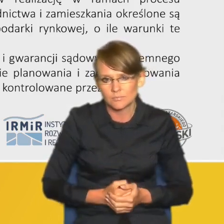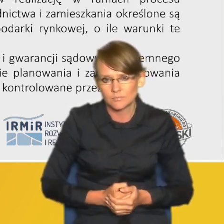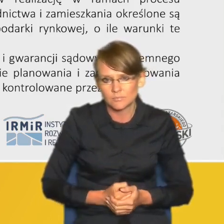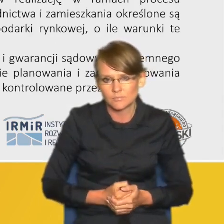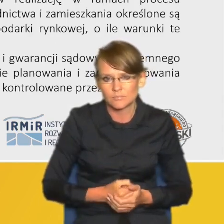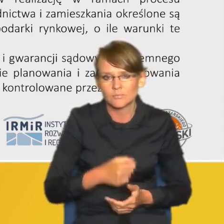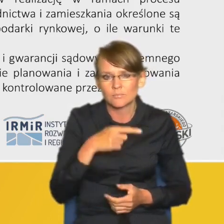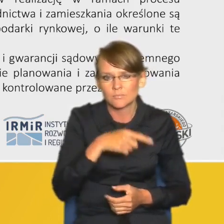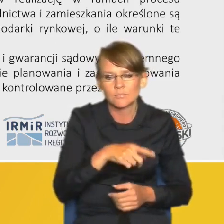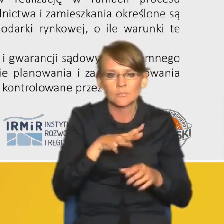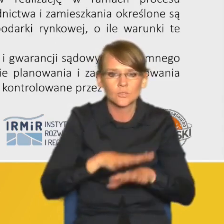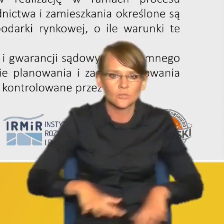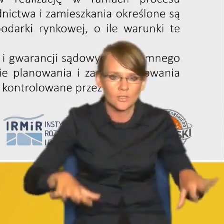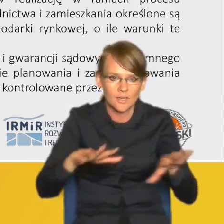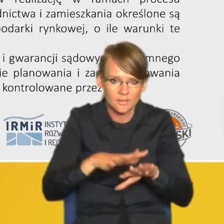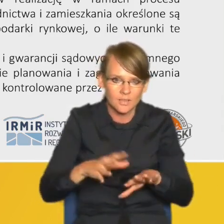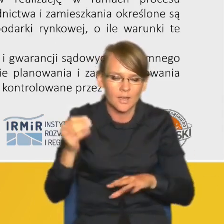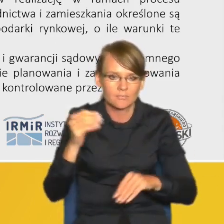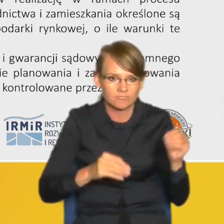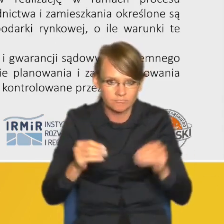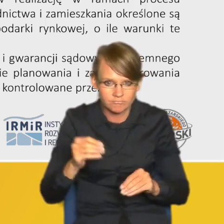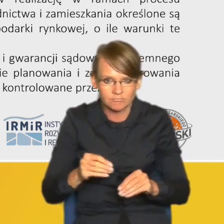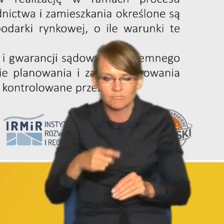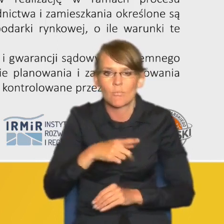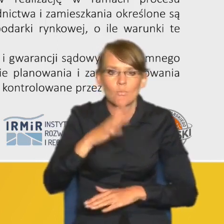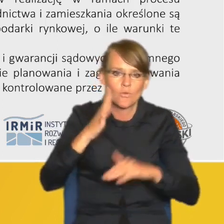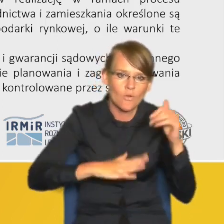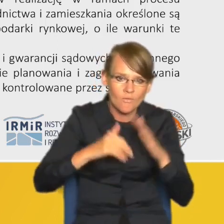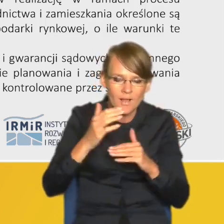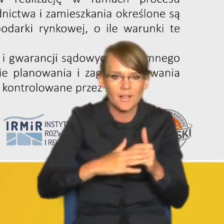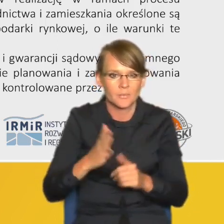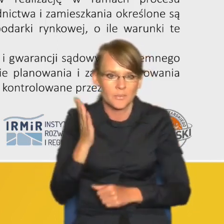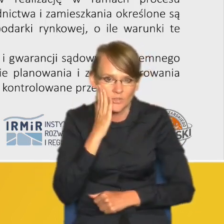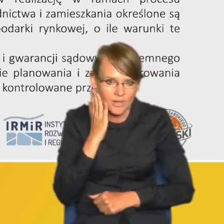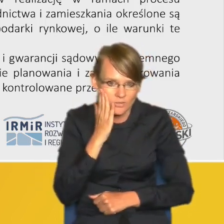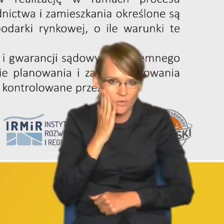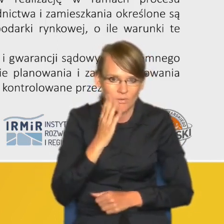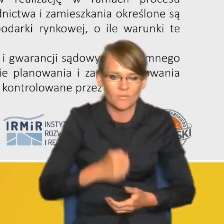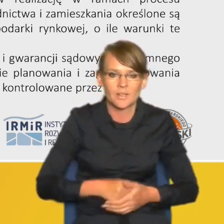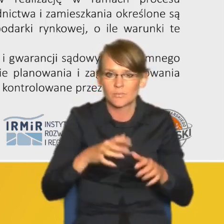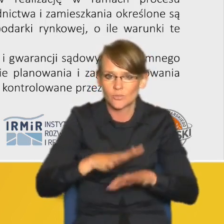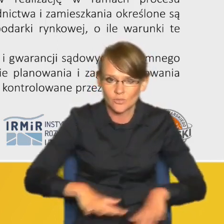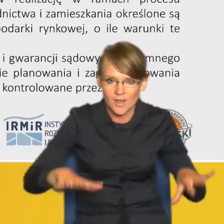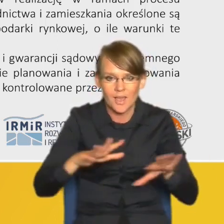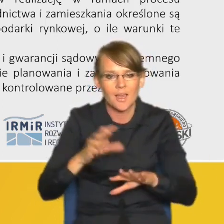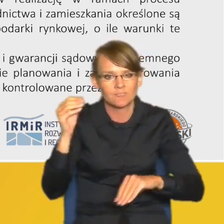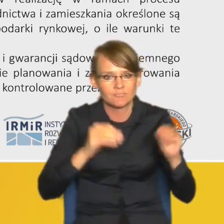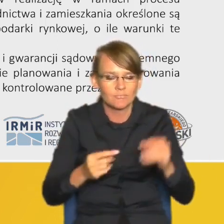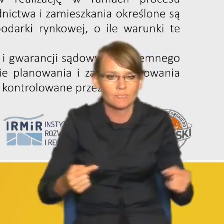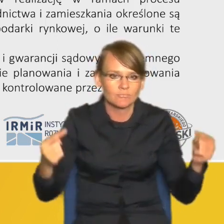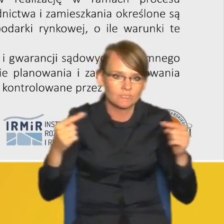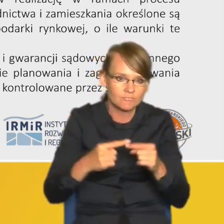urządzeniem przestrzeni w sposób budowlany mieszkaniowy wyposażeniem tej przestrzeni w odpowiednią